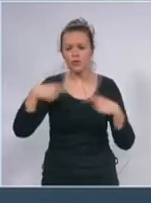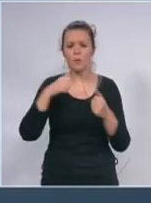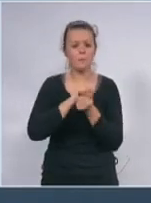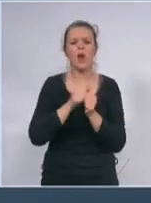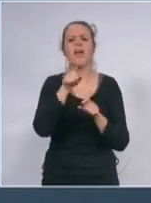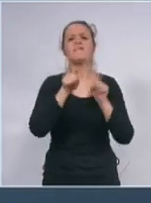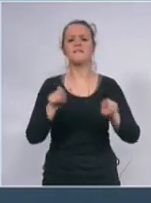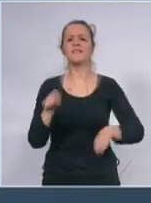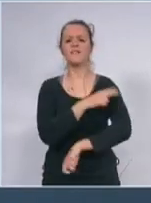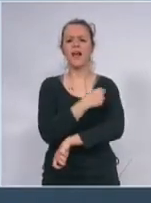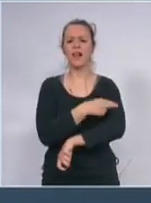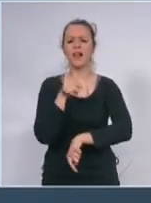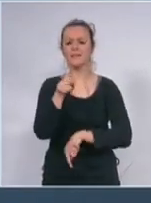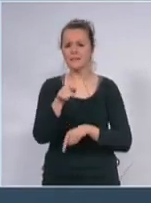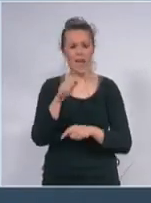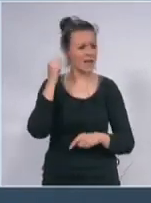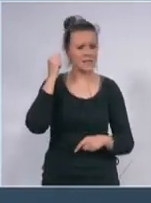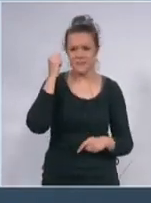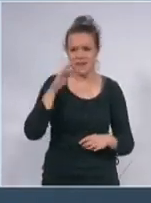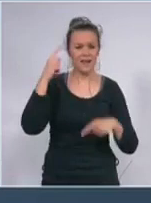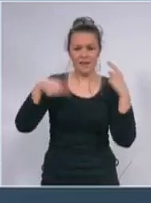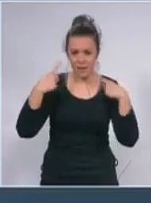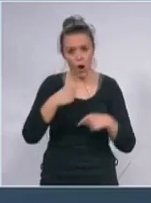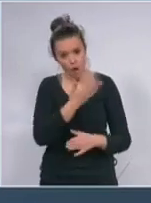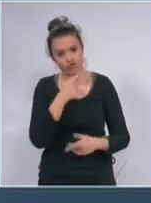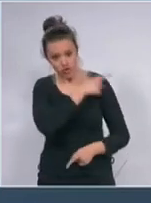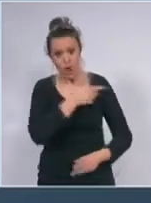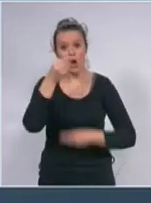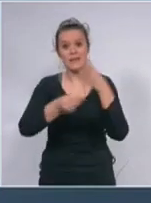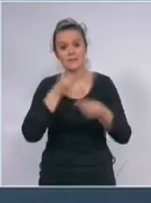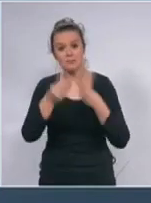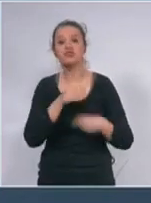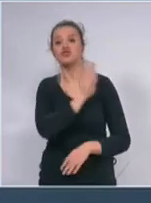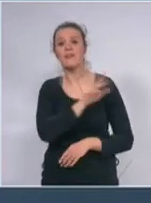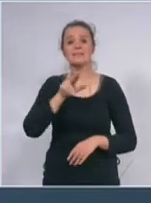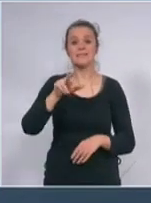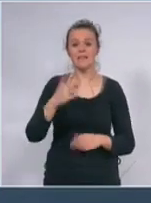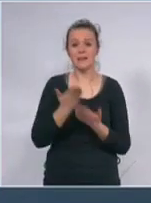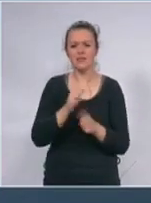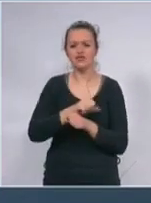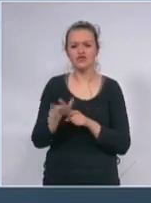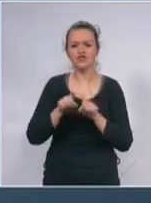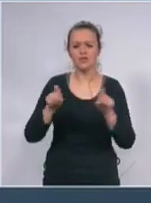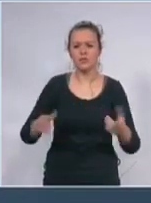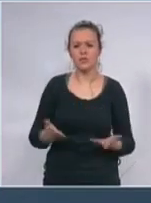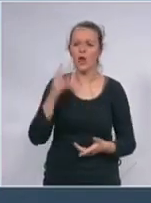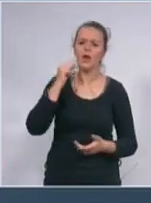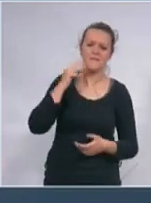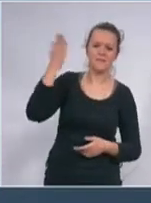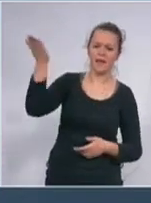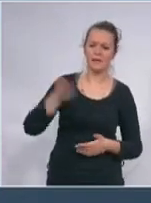infektivnoj klinici. Hoćete vam priča o problemima, da vam kaže da mu je sestra zaražena u novom sadu.